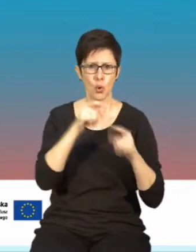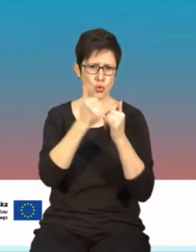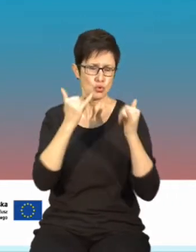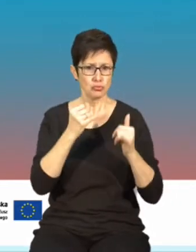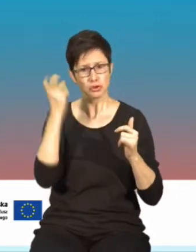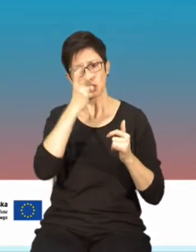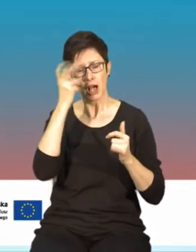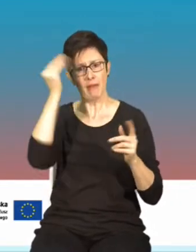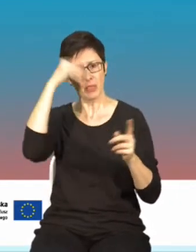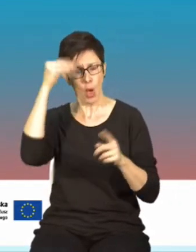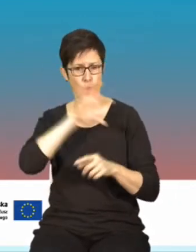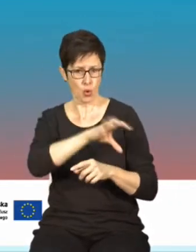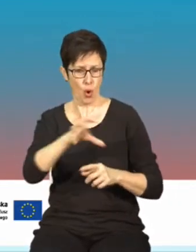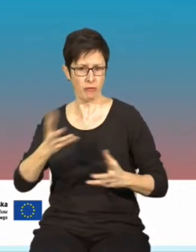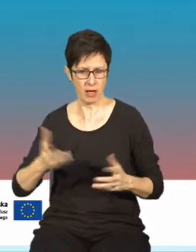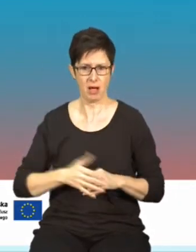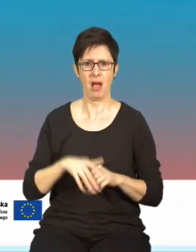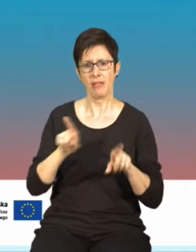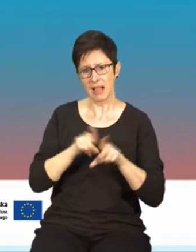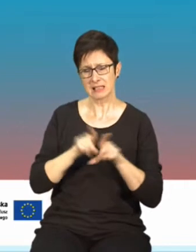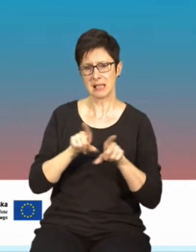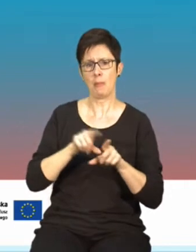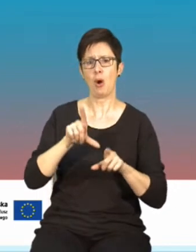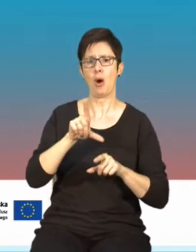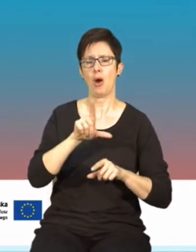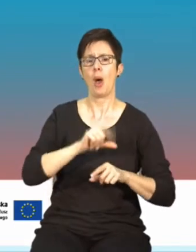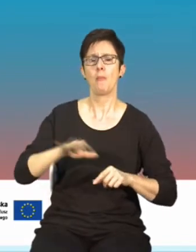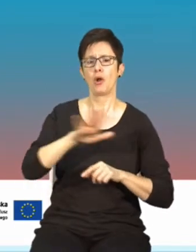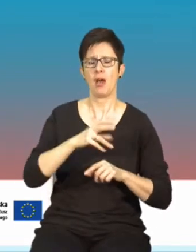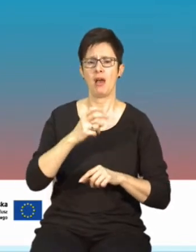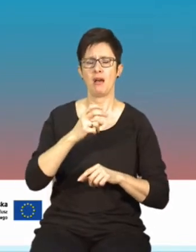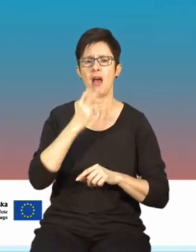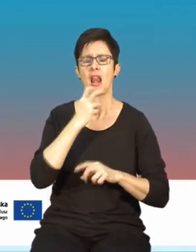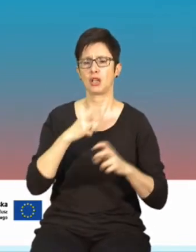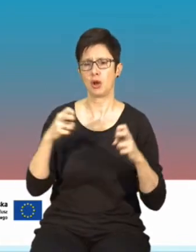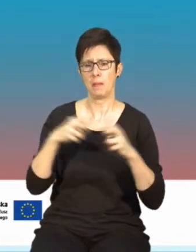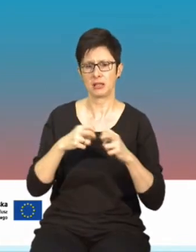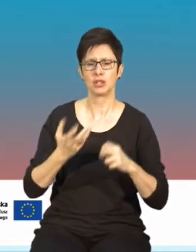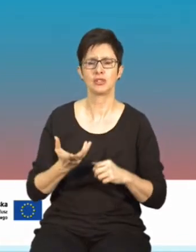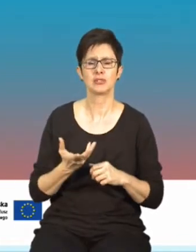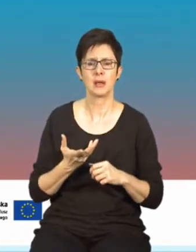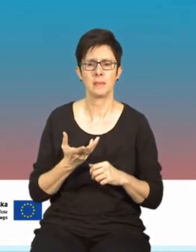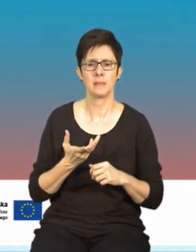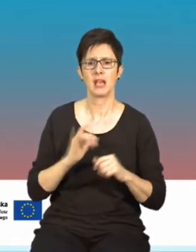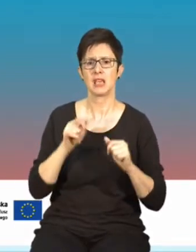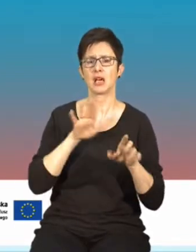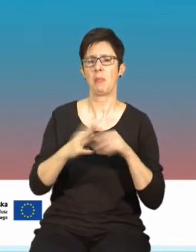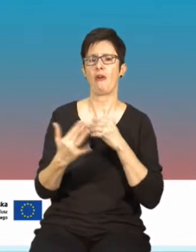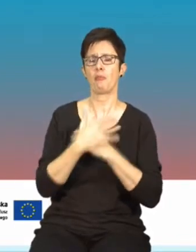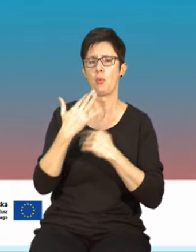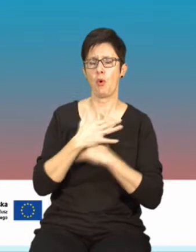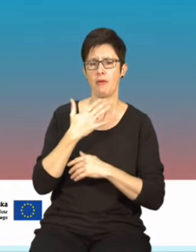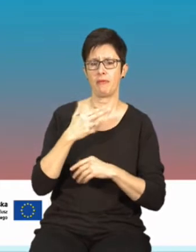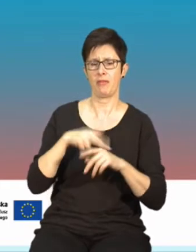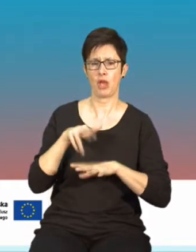czym zjawisko pola elektromagnetycznego, zwłaszcza jego wpływu potencjalnego na zdrowie i środowisko różni się